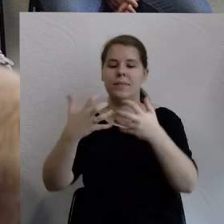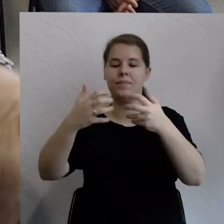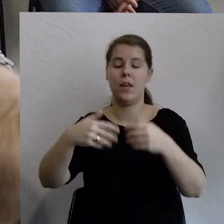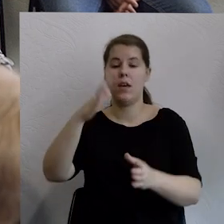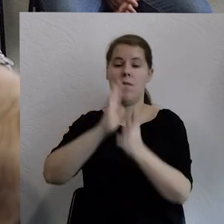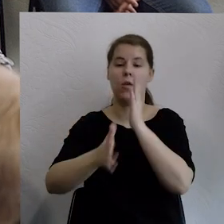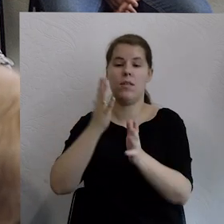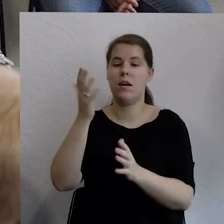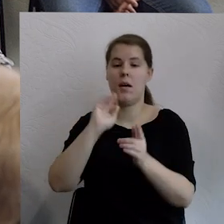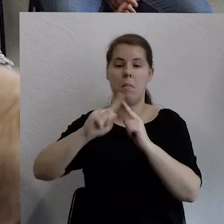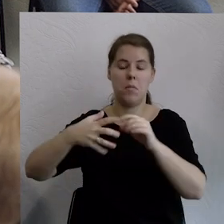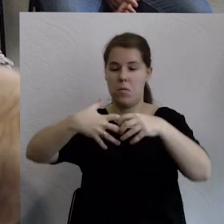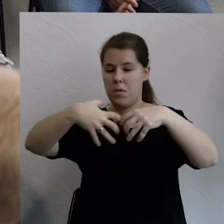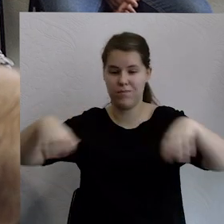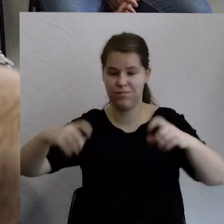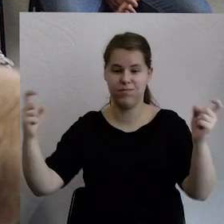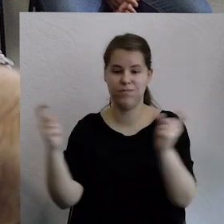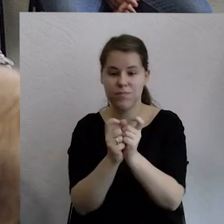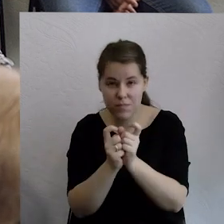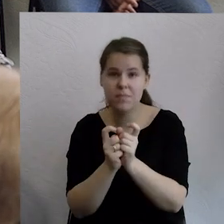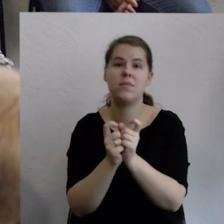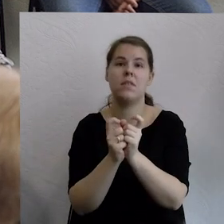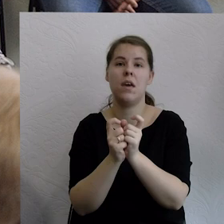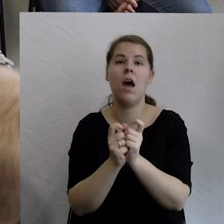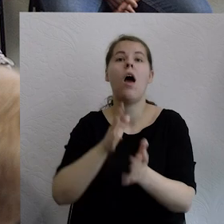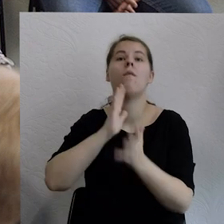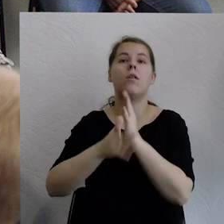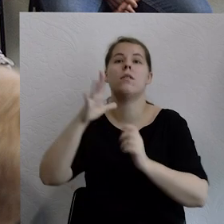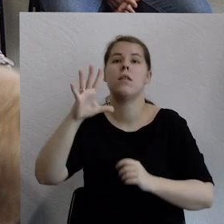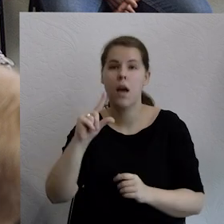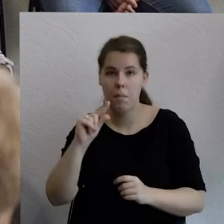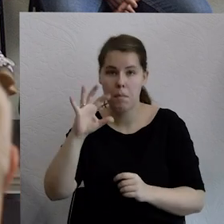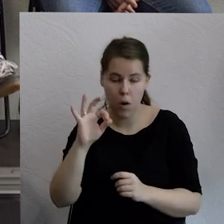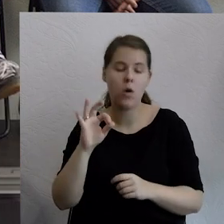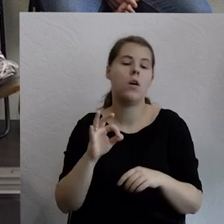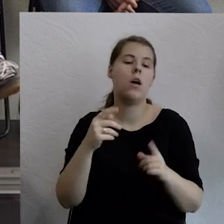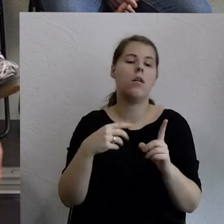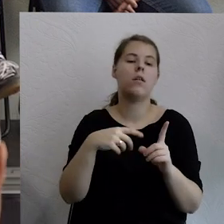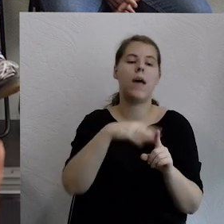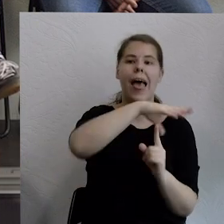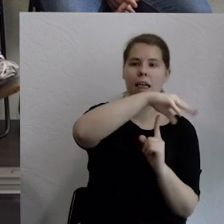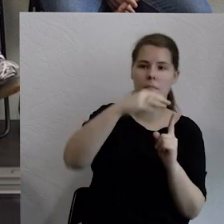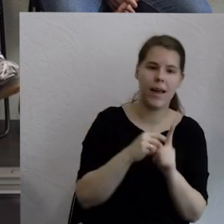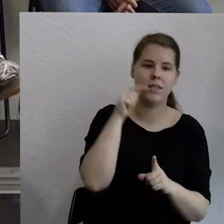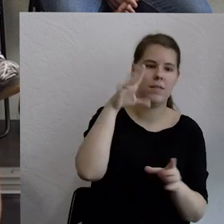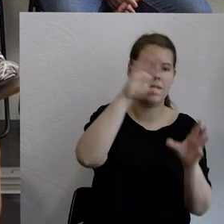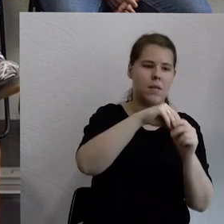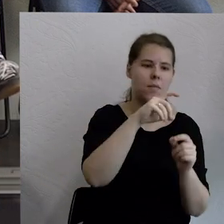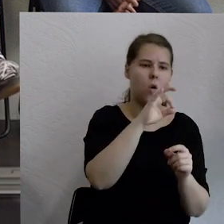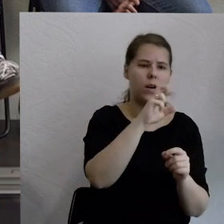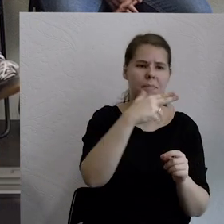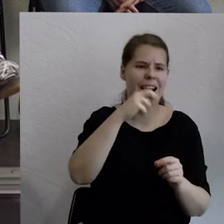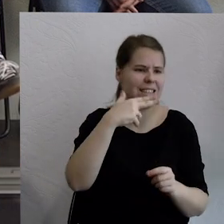wojnie w ogóle nie mieliśmy ani jednego Ormianina z Armenii, który by przyjechał. bo oni w końcu przegrali wojnę. A to żeby trochę